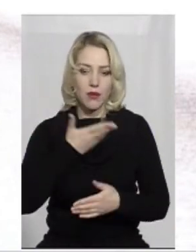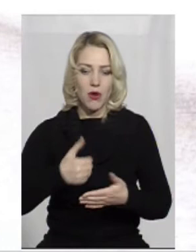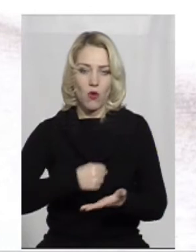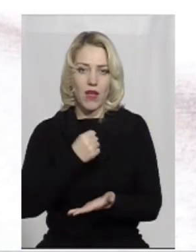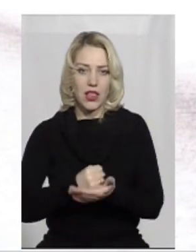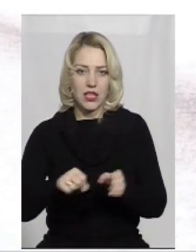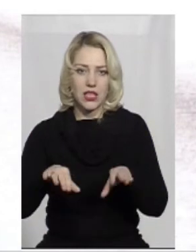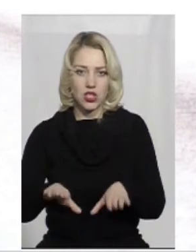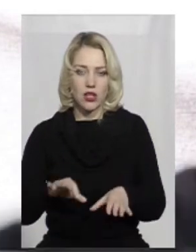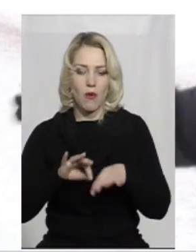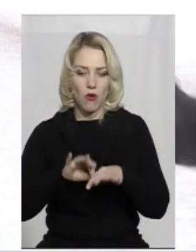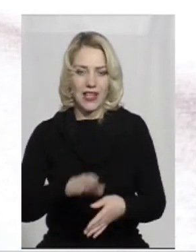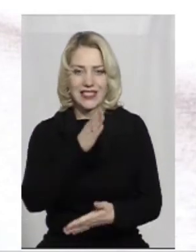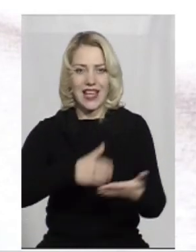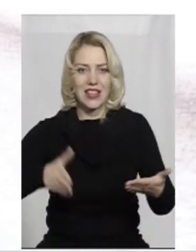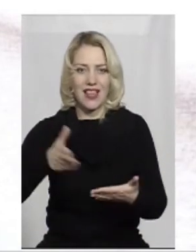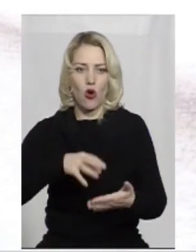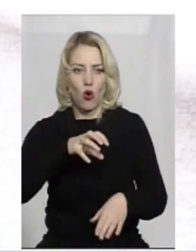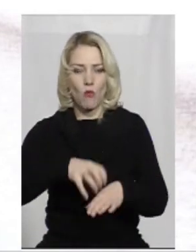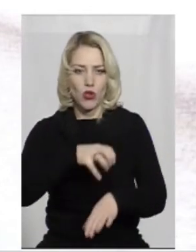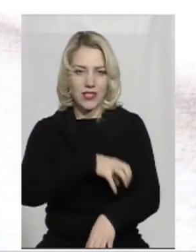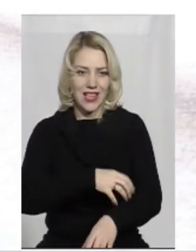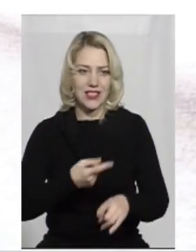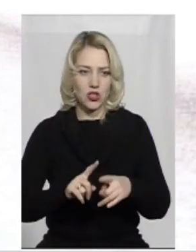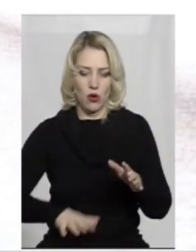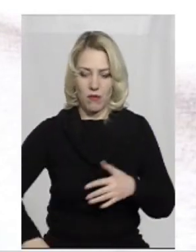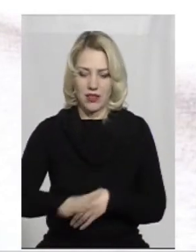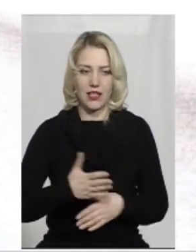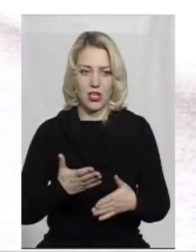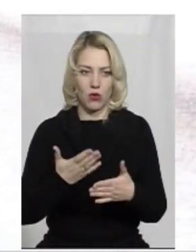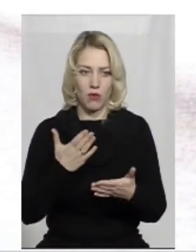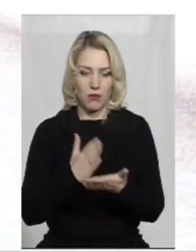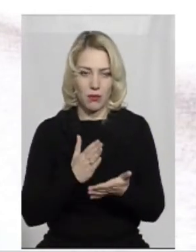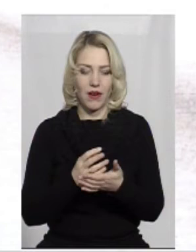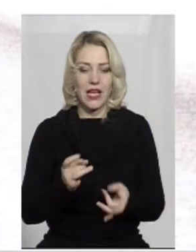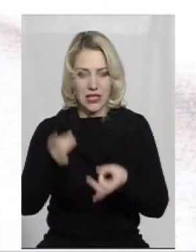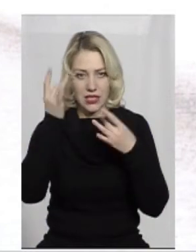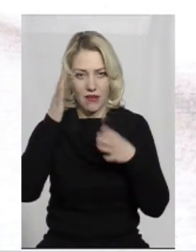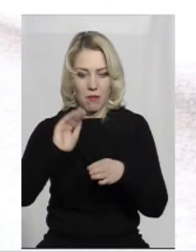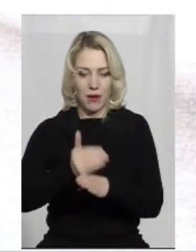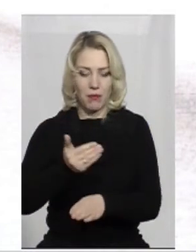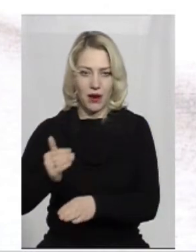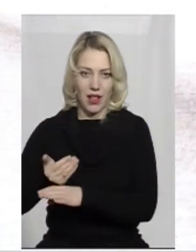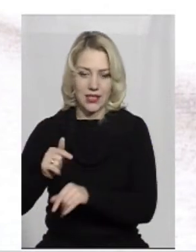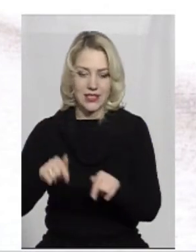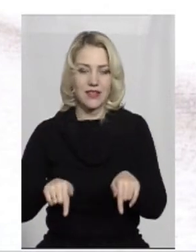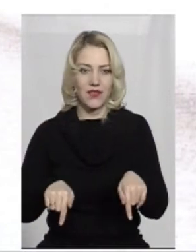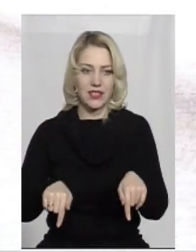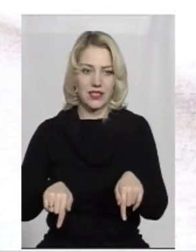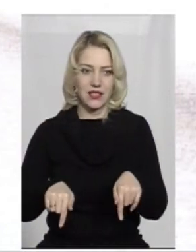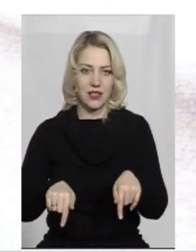рішення провести декомунізацію всього Майдану, на якому ми перебуваємо, і цивілізовано прибрали звідси